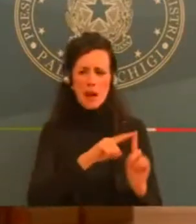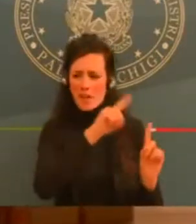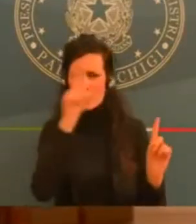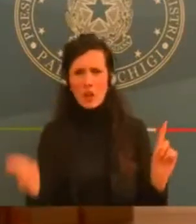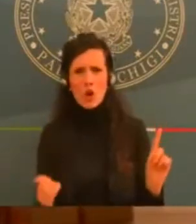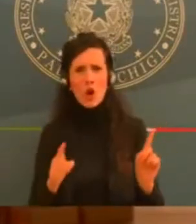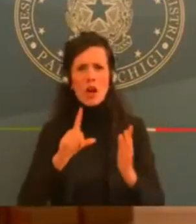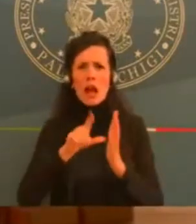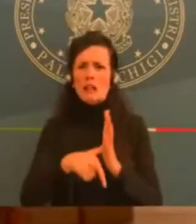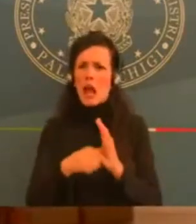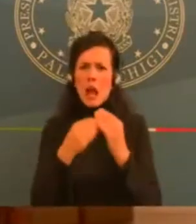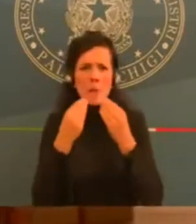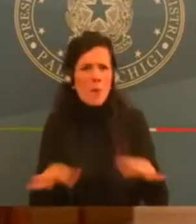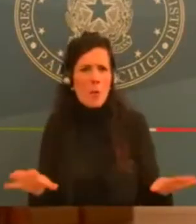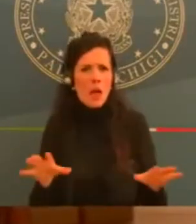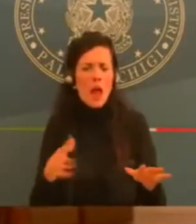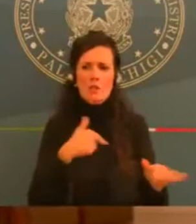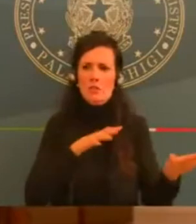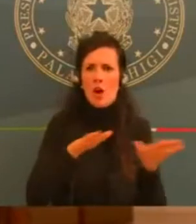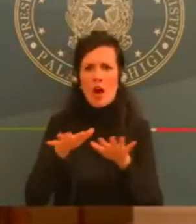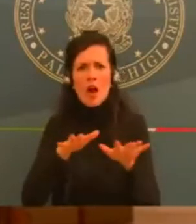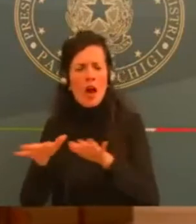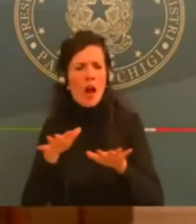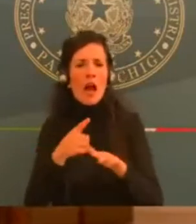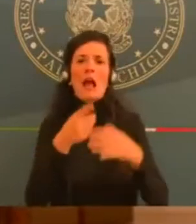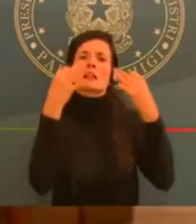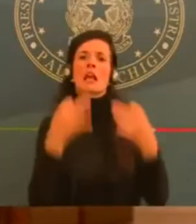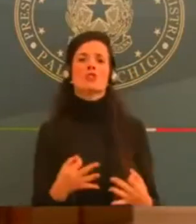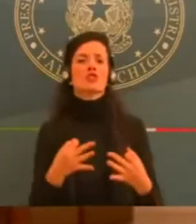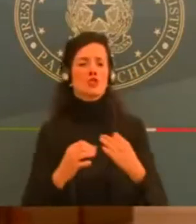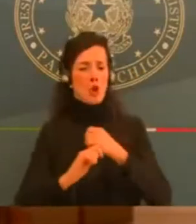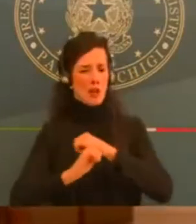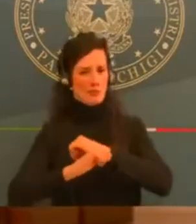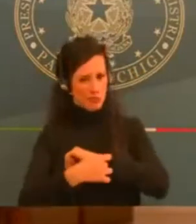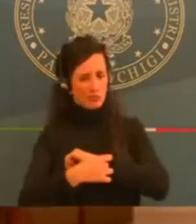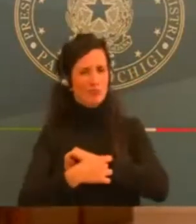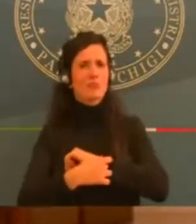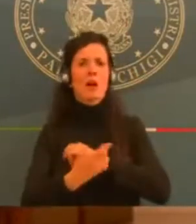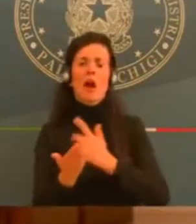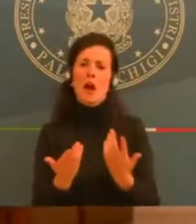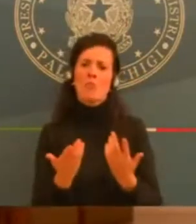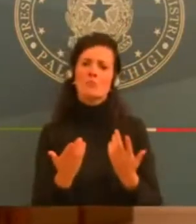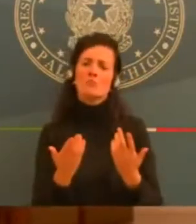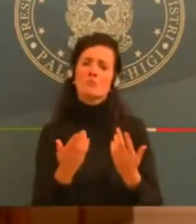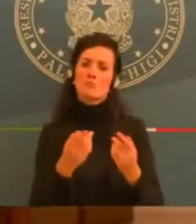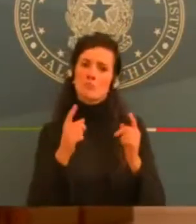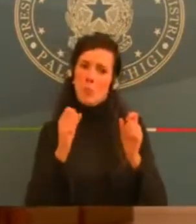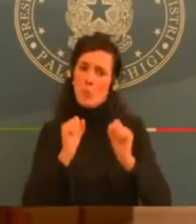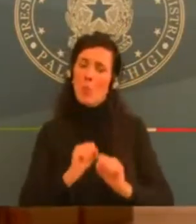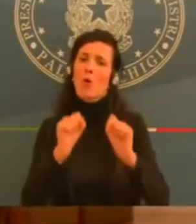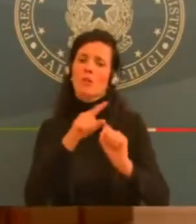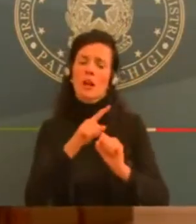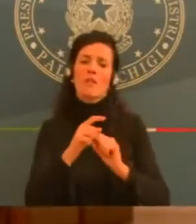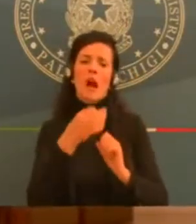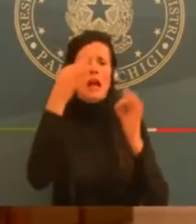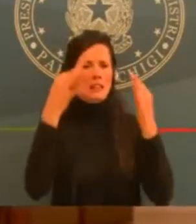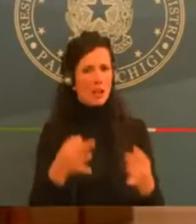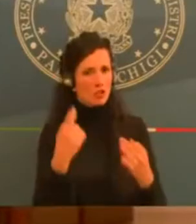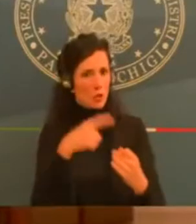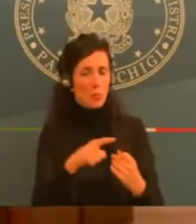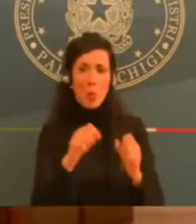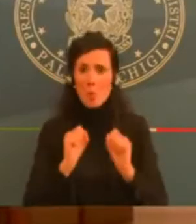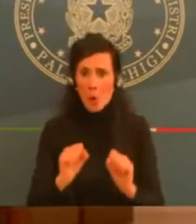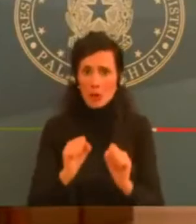imposte in tal senso e alla luce di questo ritardo aggiungo, e mi sembra inevitabile, se ritiene che sia fondamentale l